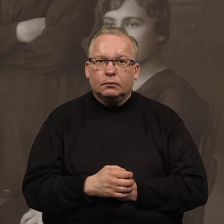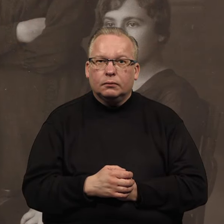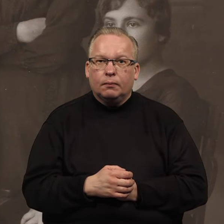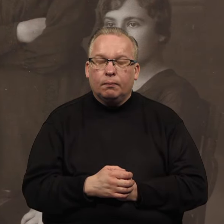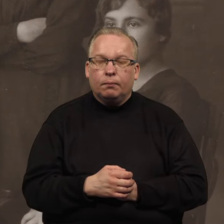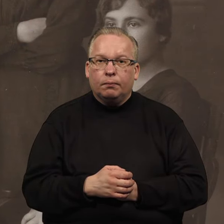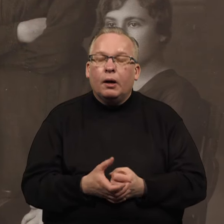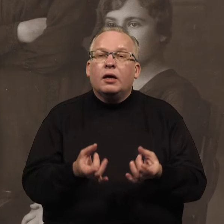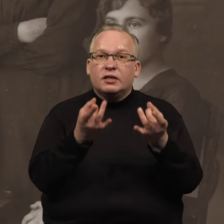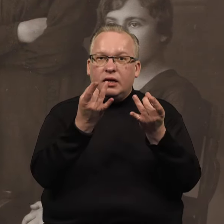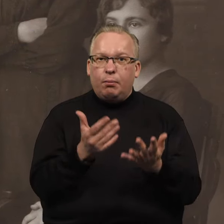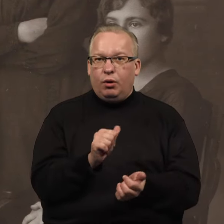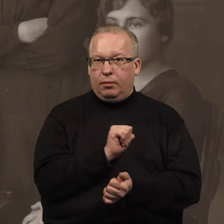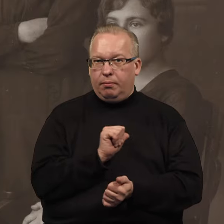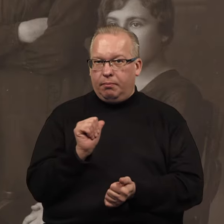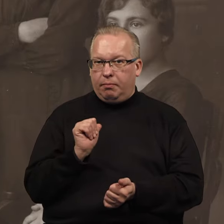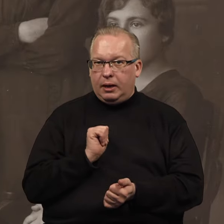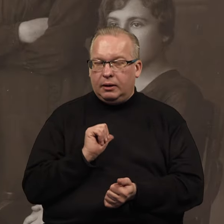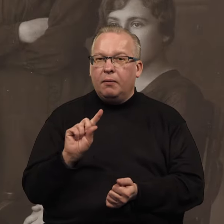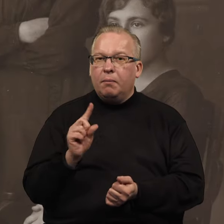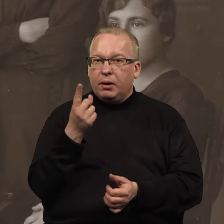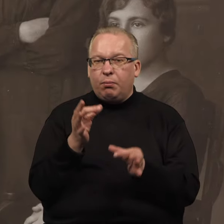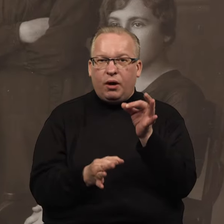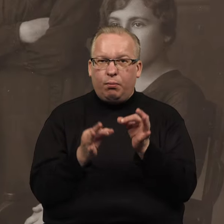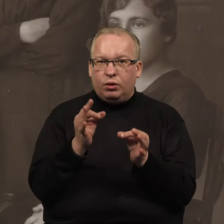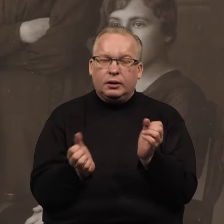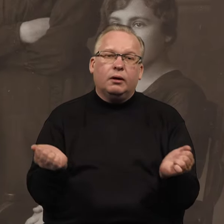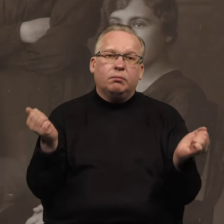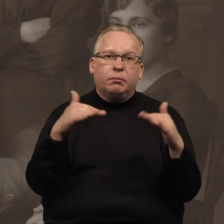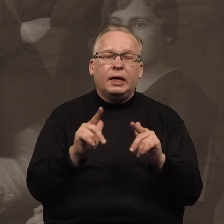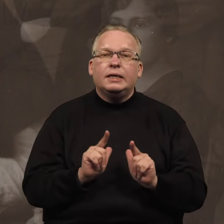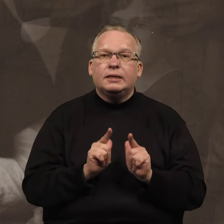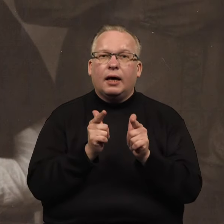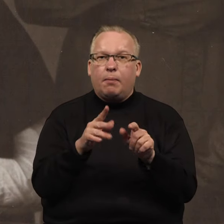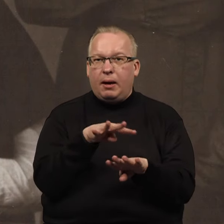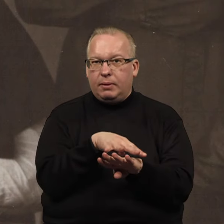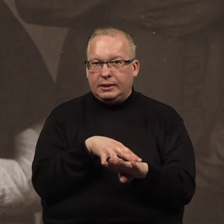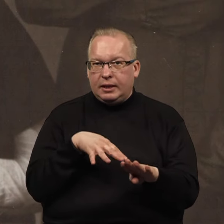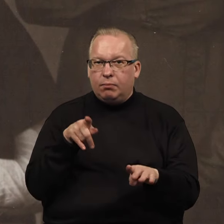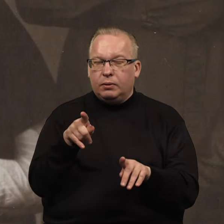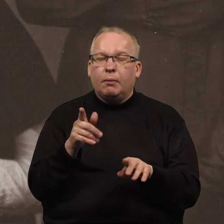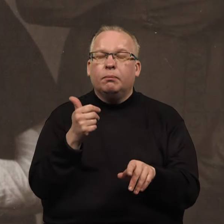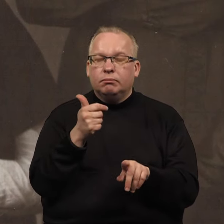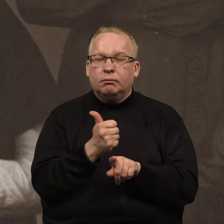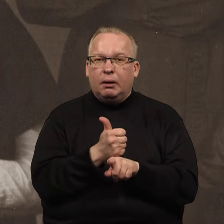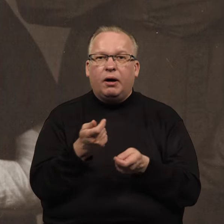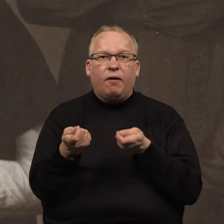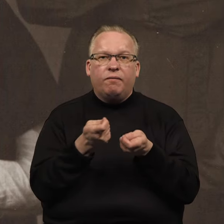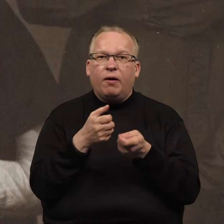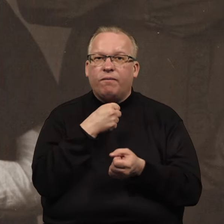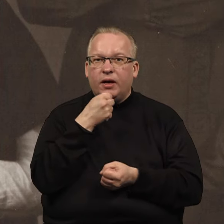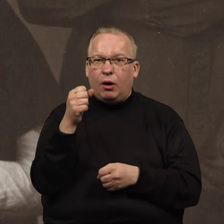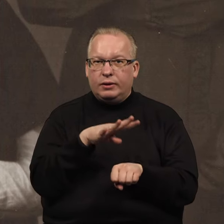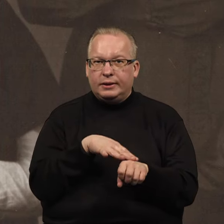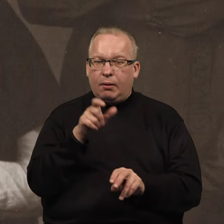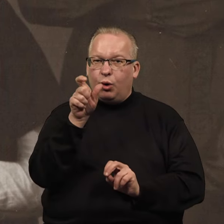Simboliška, kad į patį pirmąjį posėdį, susirinkus steigiamajam Seimui, jam pirmininkavo, kaip tuomet vyriausia